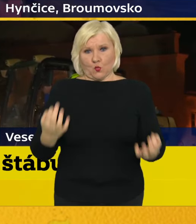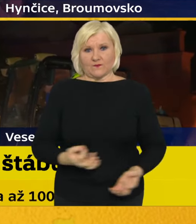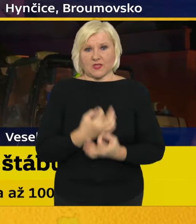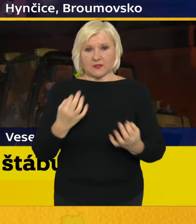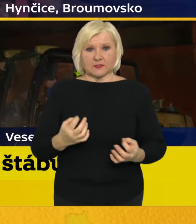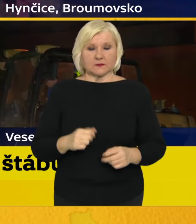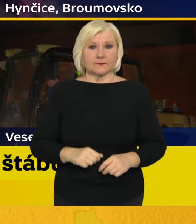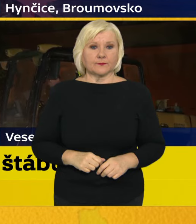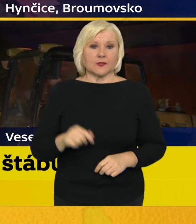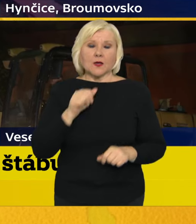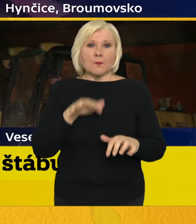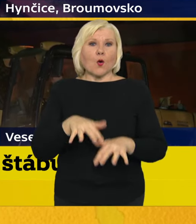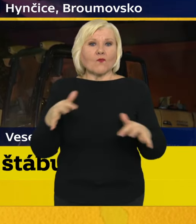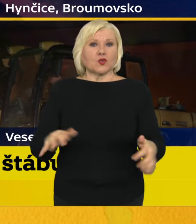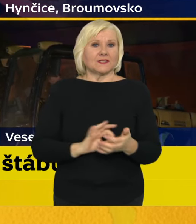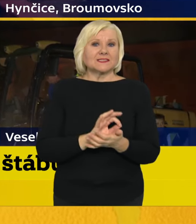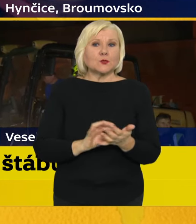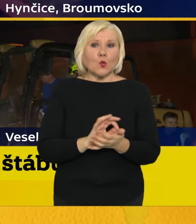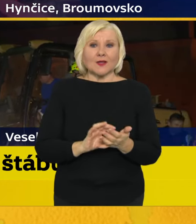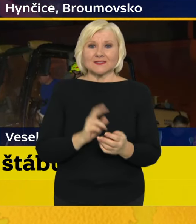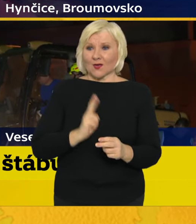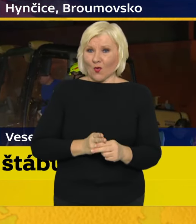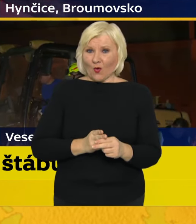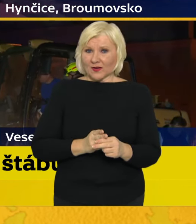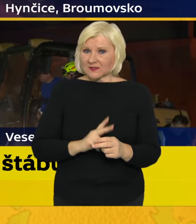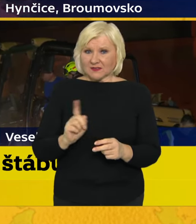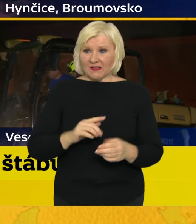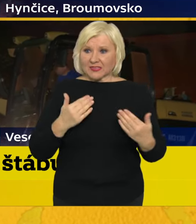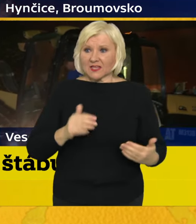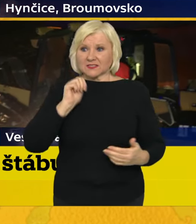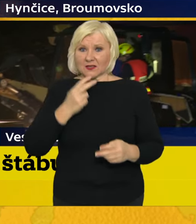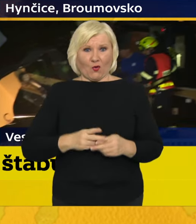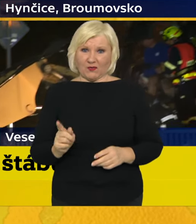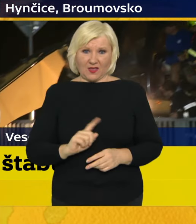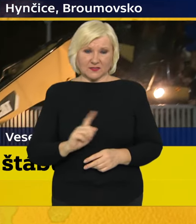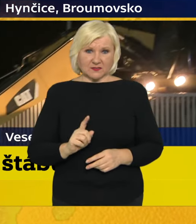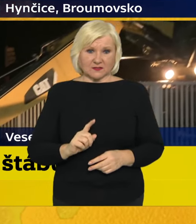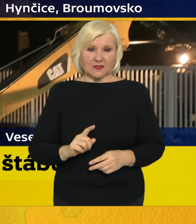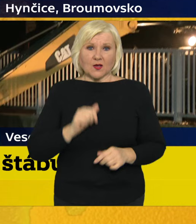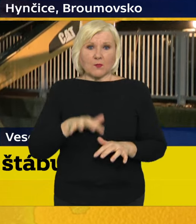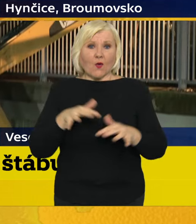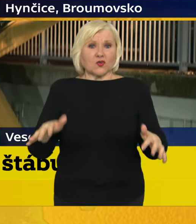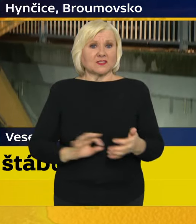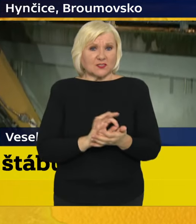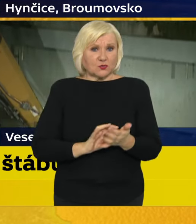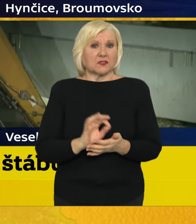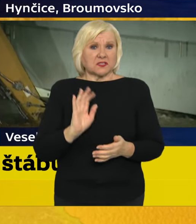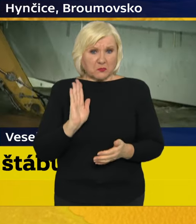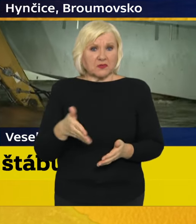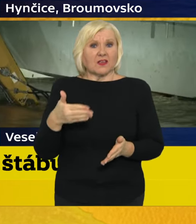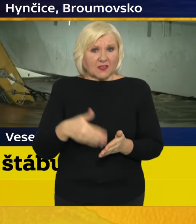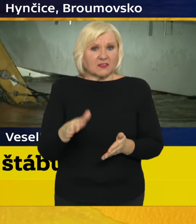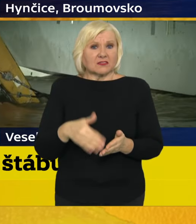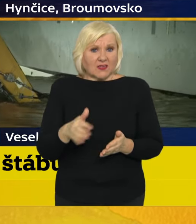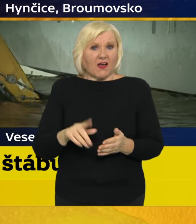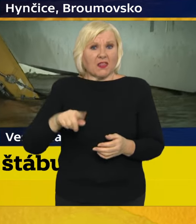Ta povodňová situace nám nekončí. Nám nekončí dneškem ani zítřkem. My tady povodňovou situaci budeme mít s vysokou míru pravděpodobnosti